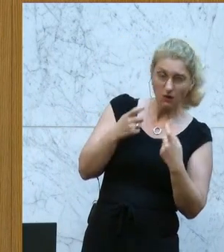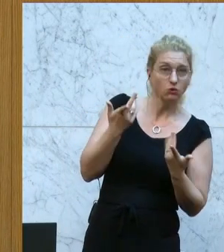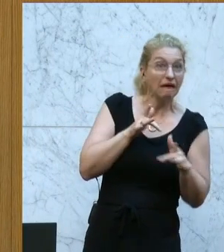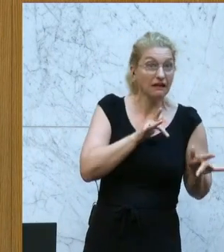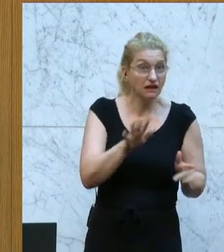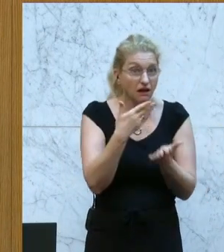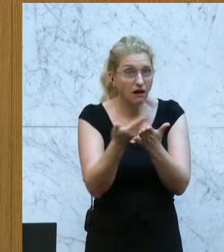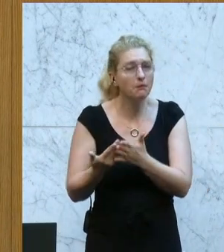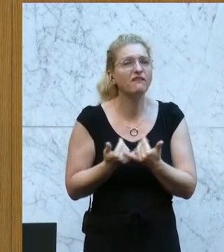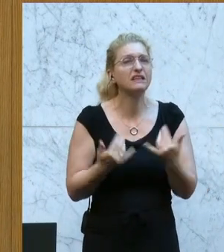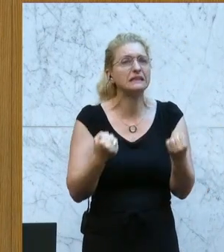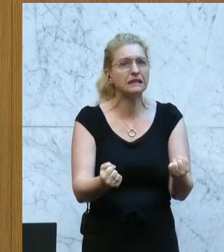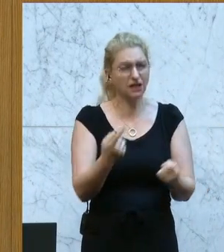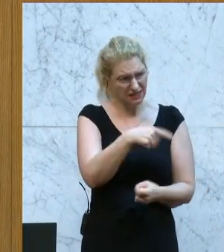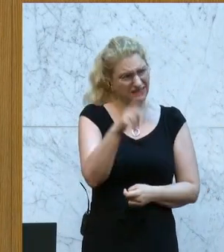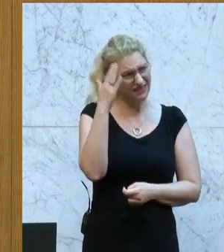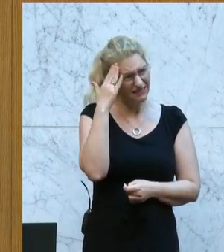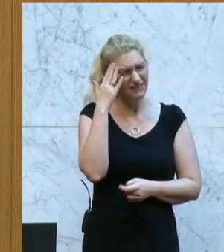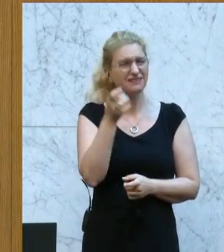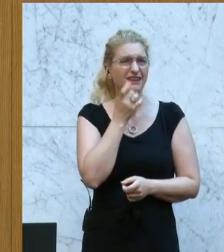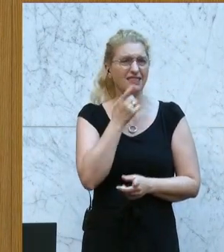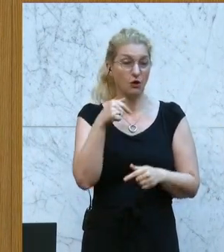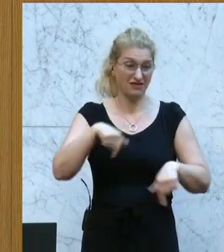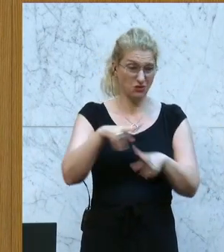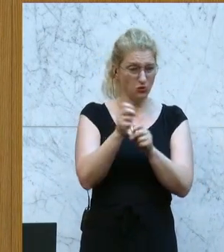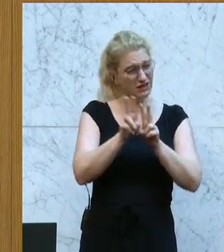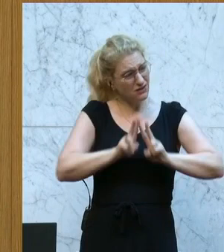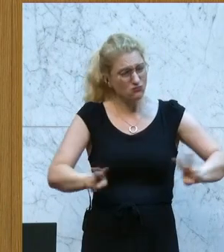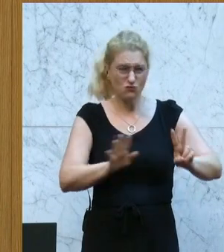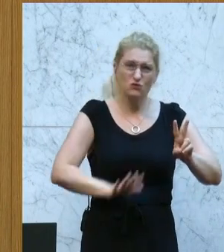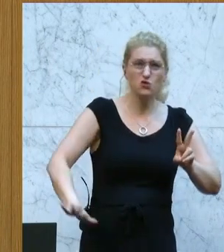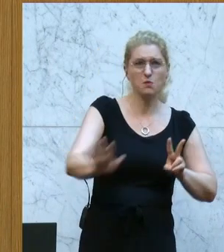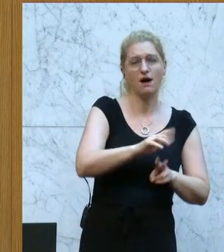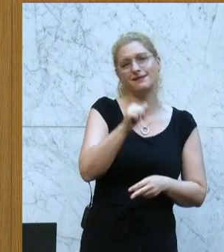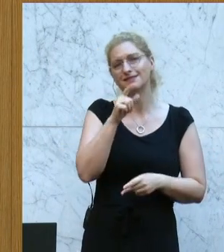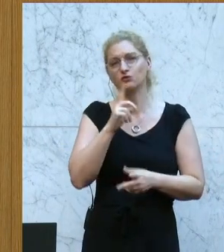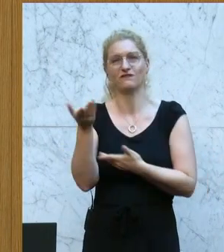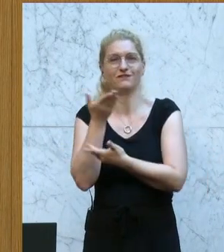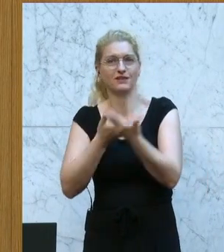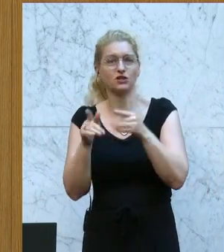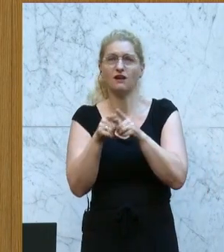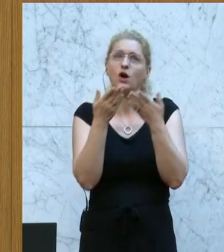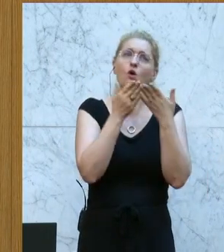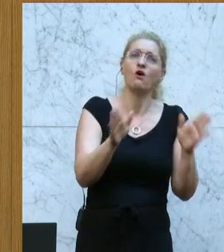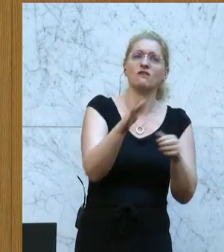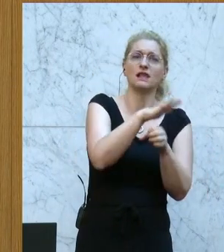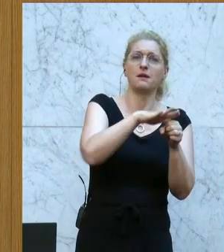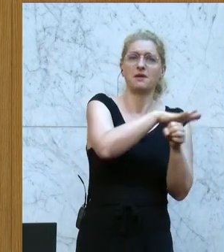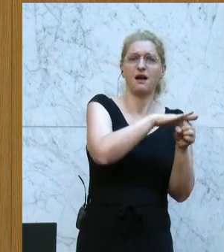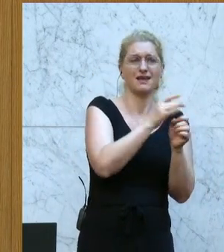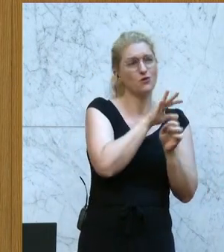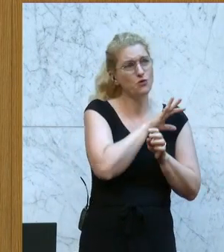genau, dass wir in ganz Österreich händeringend, nicht nur in der Wirtschaft, sondern auch in allen öffentlichen Bereichen